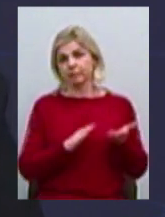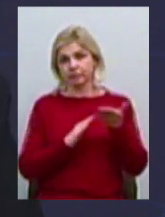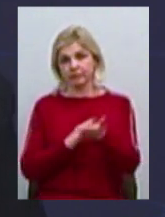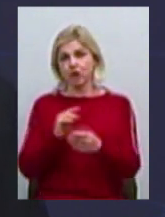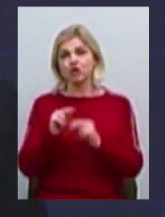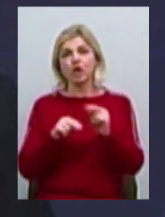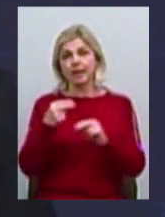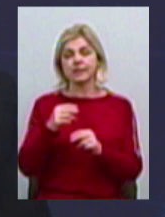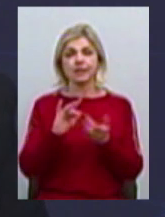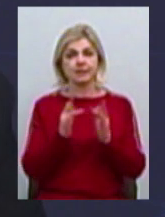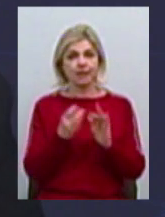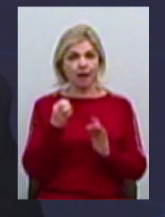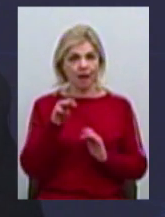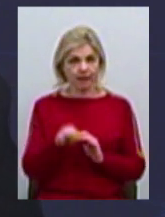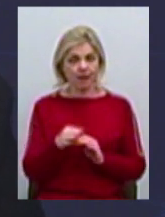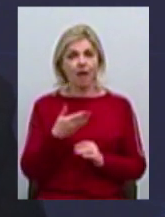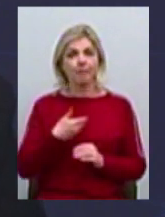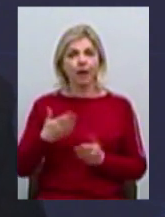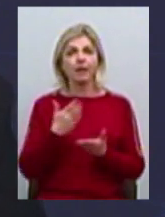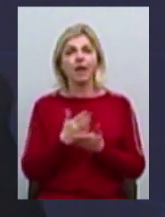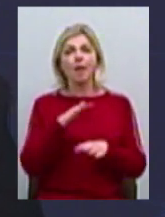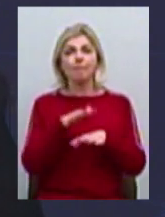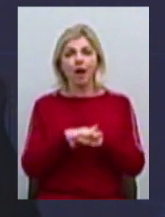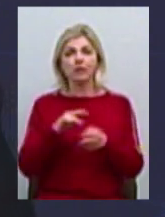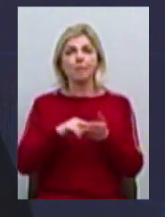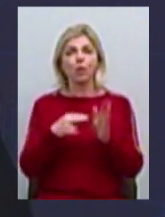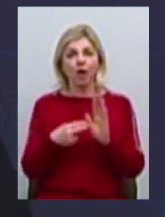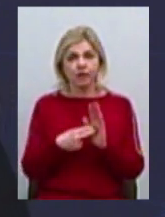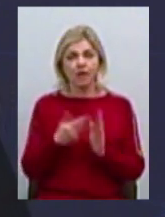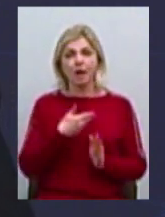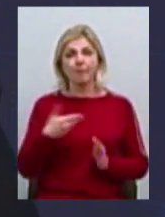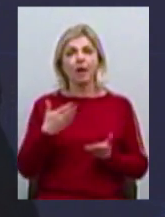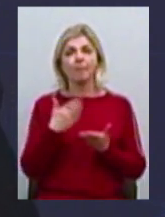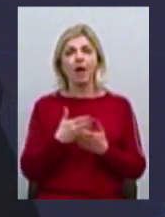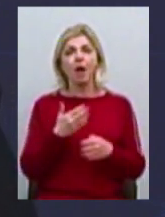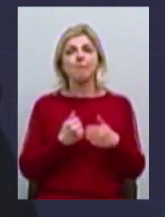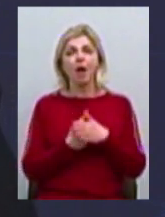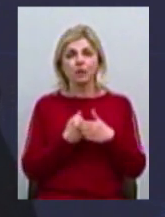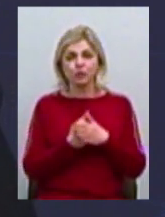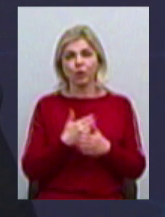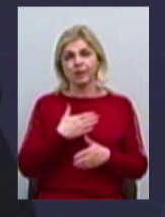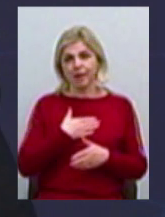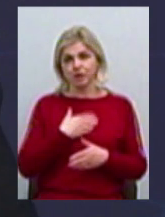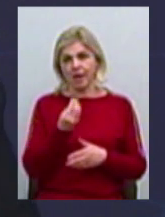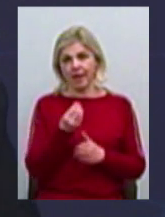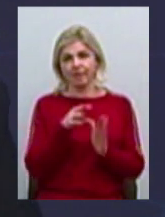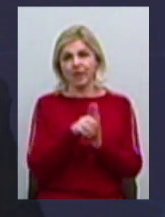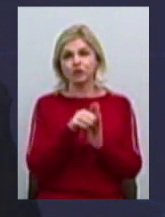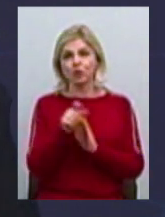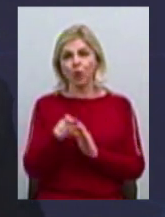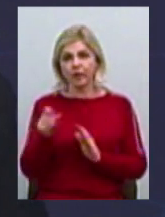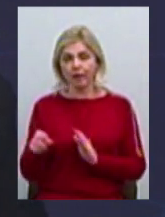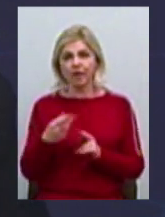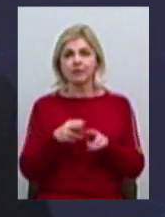сьогоднішній день є банком проєктів номер один в Україні. Також ми маємо базу наших інвесторів. Це урядові та